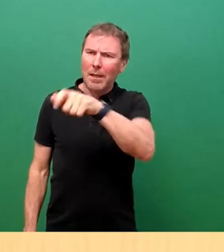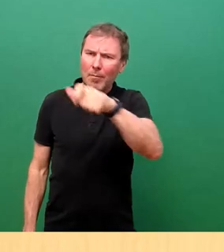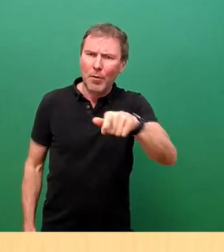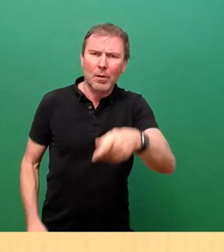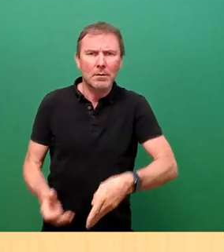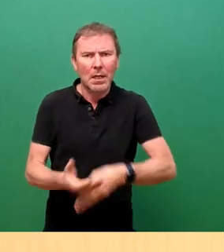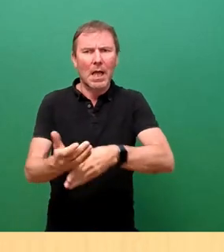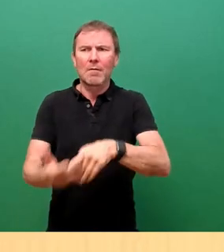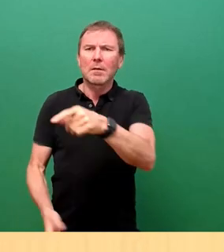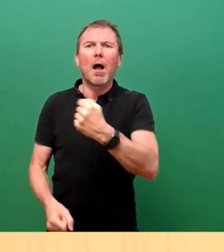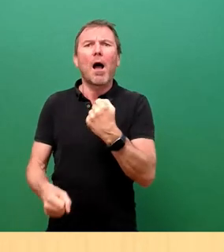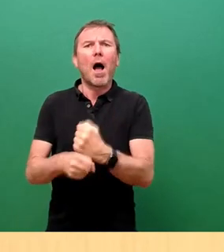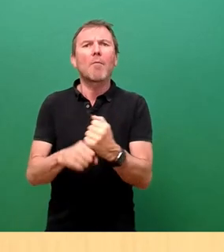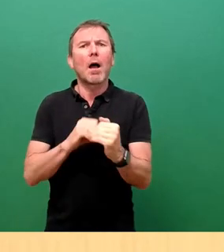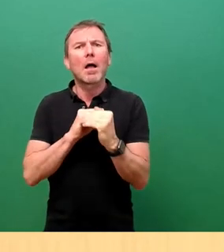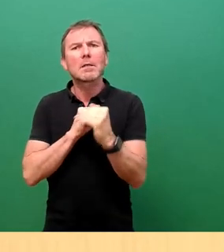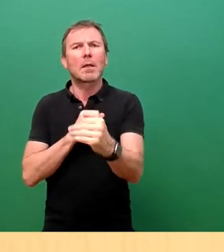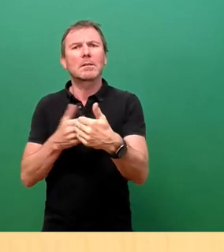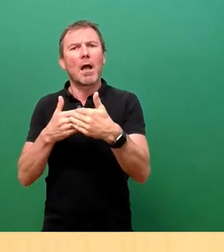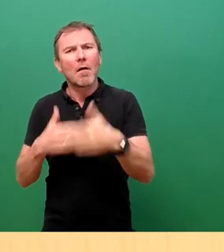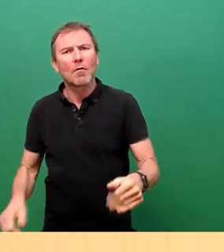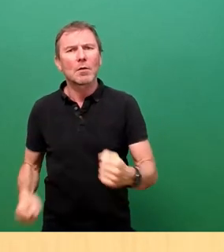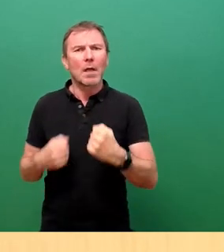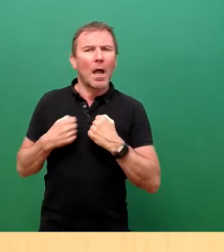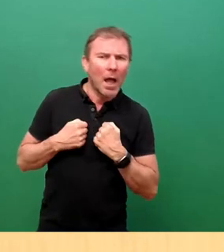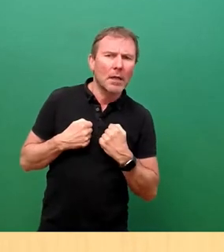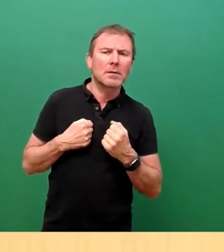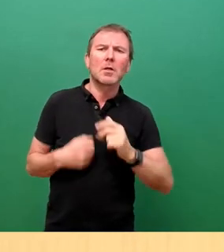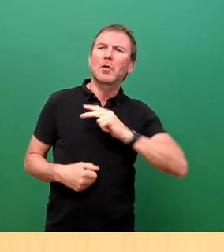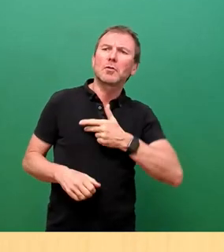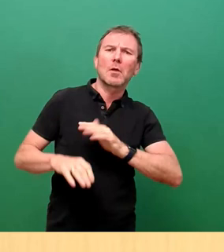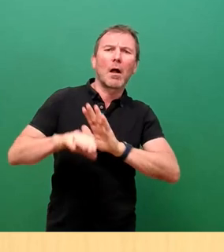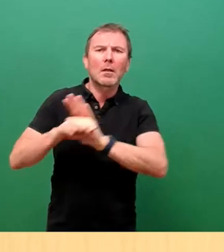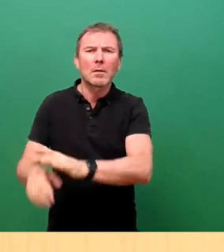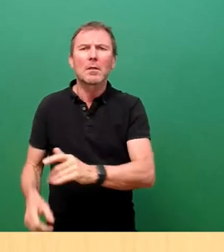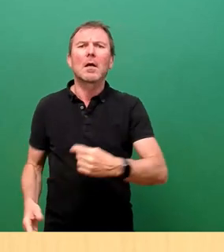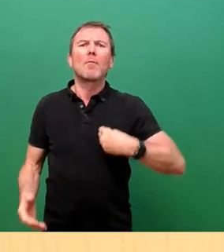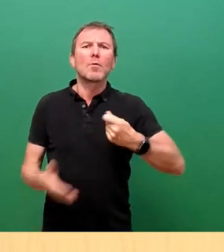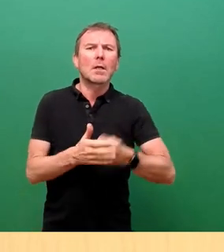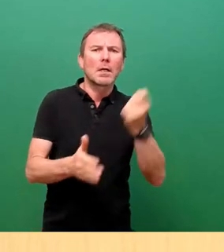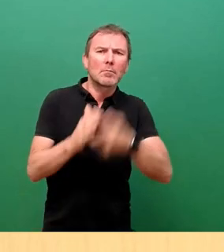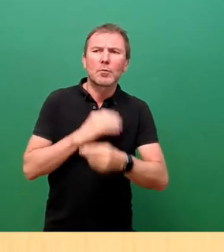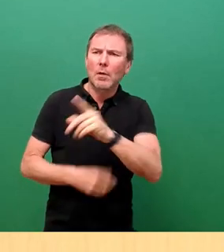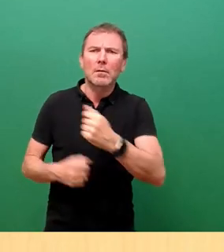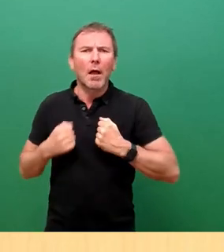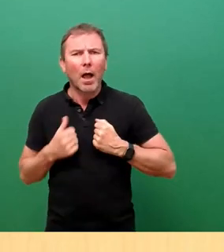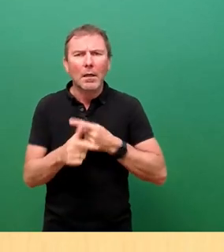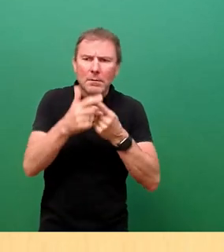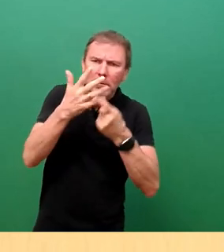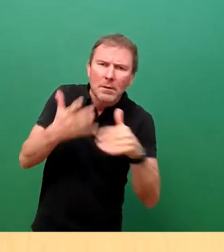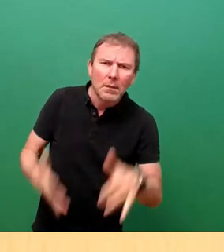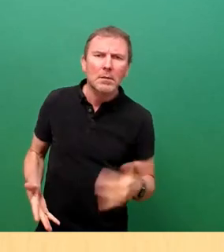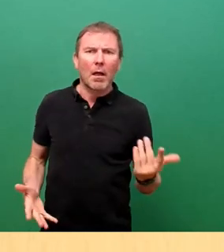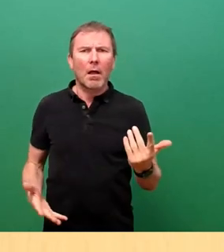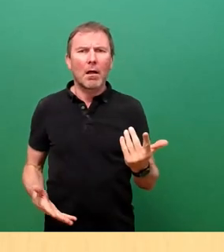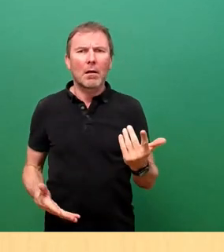Jobverlust, von der Angst vor Ausgrenzung, von der Angst vor sozialer Ächtung, von der Angst vor Bußgeldbescheiden und Ähnlichem geprägt sind und unter